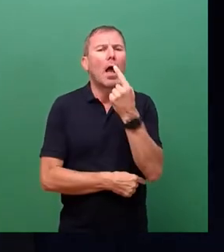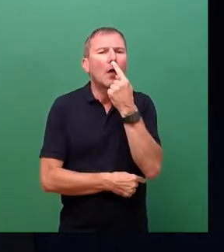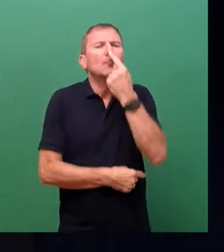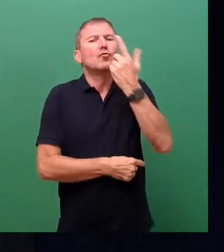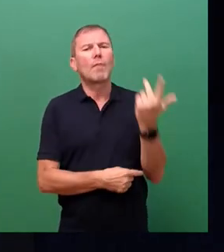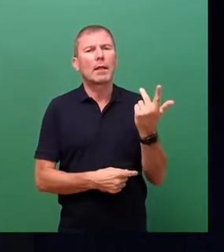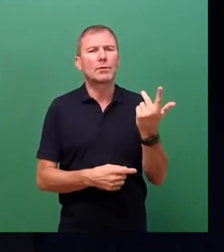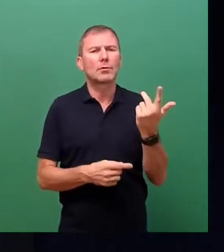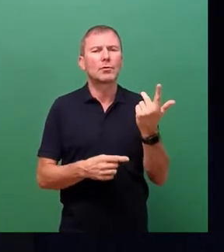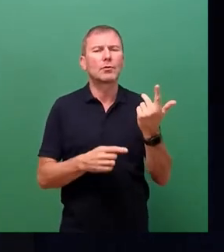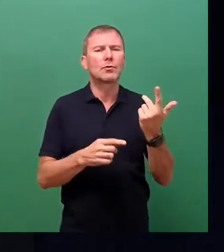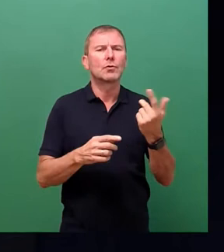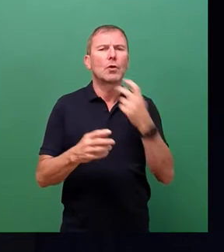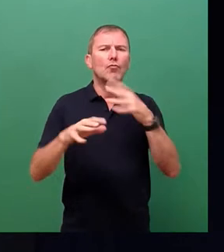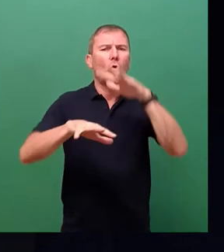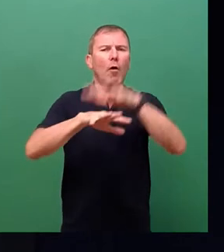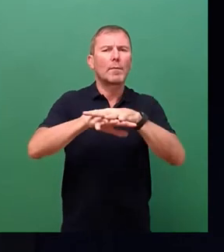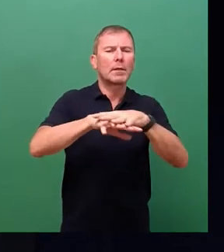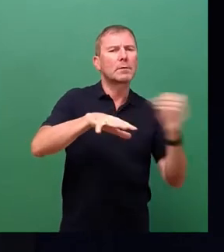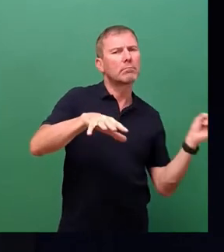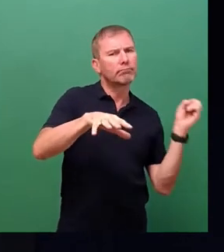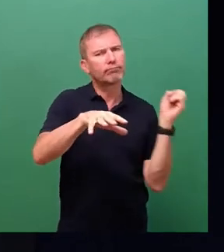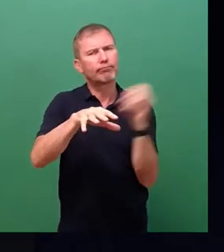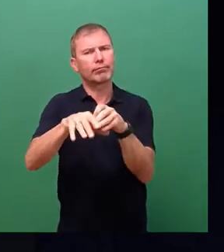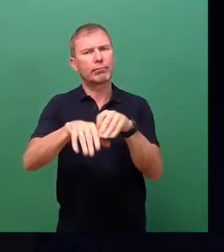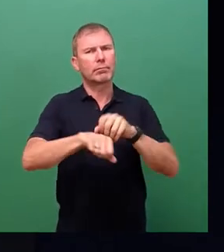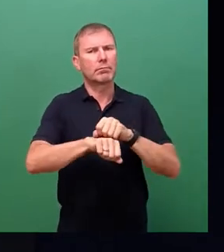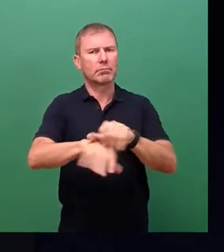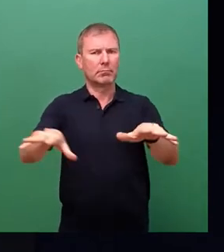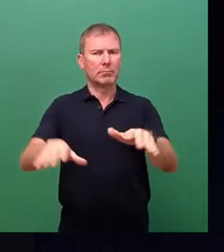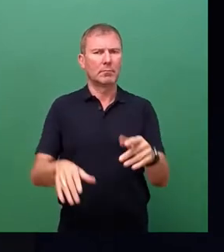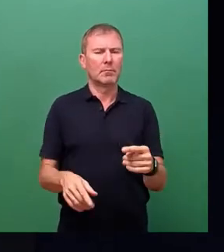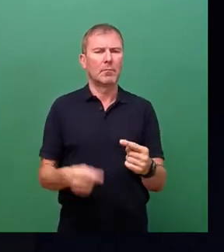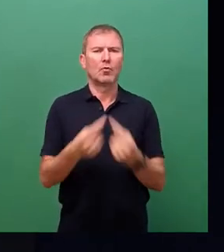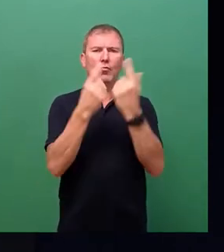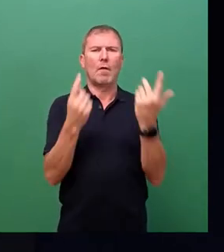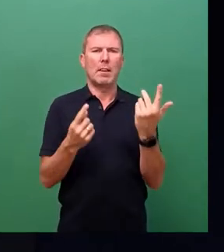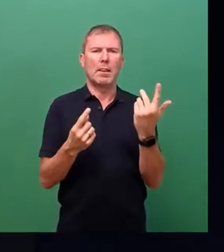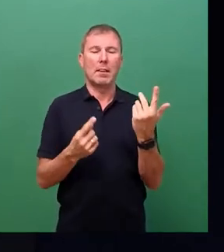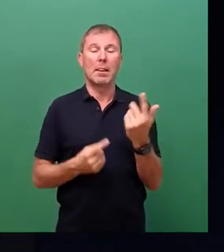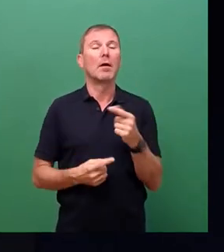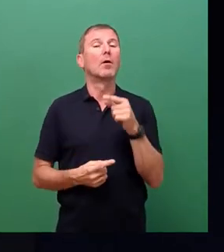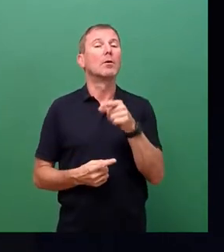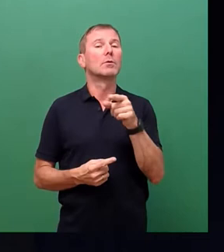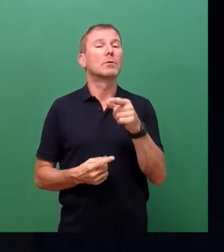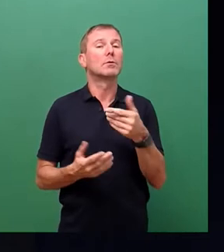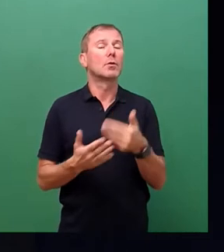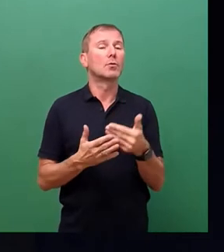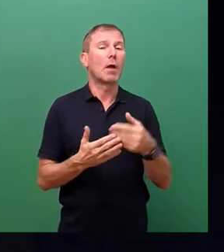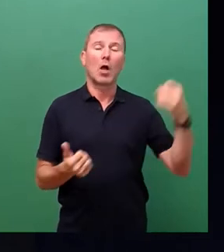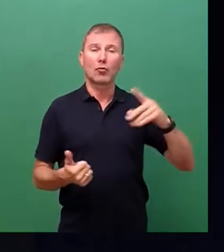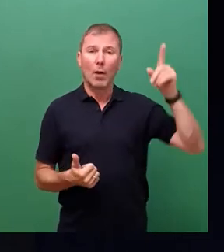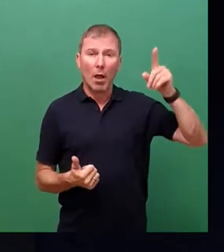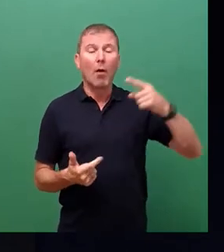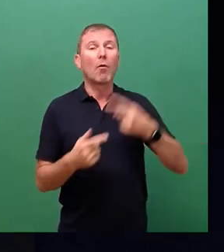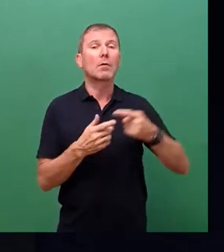eingespeist wird. Und das ist außer der Solarenergie vor allem die Windenergie,